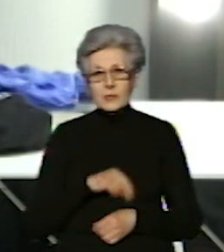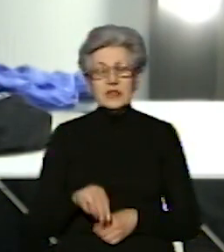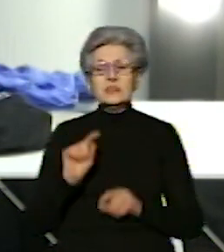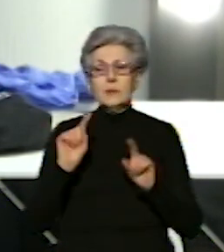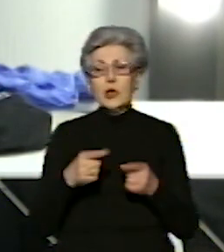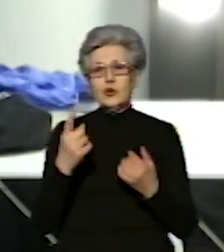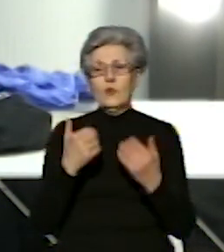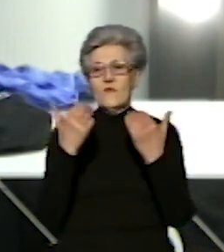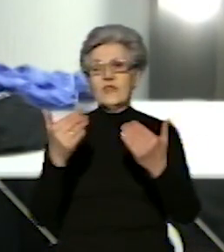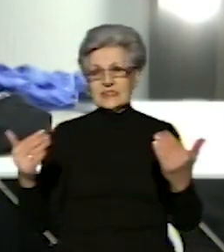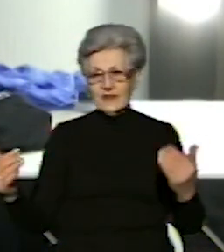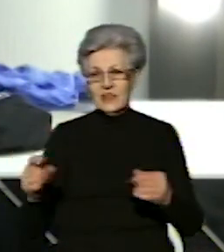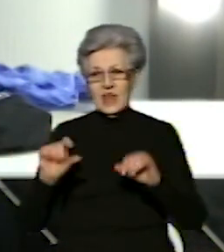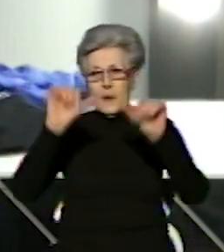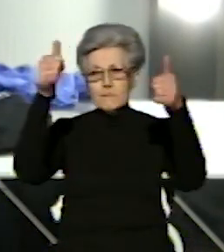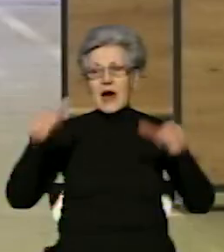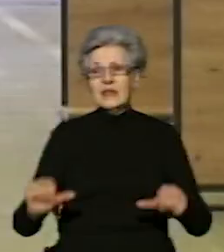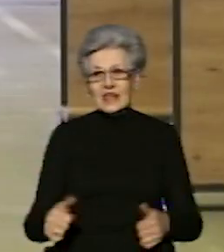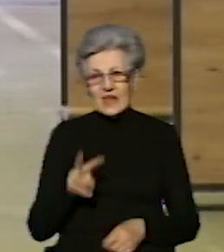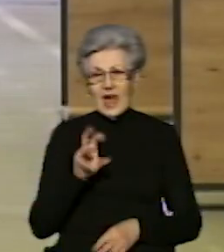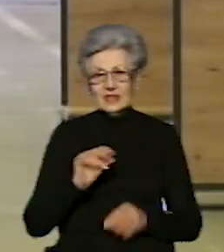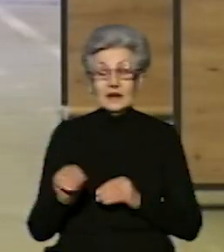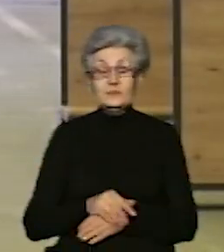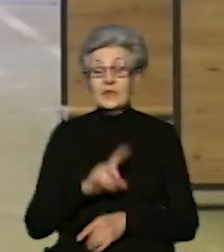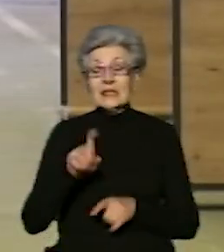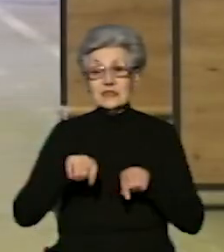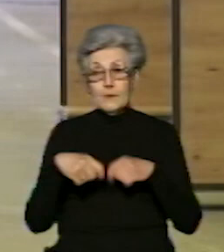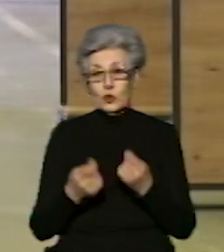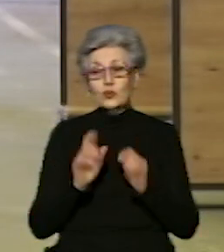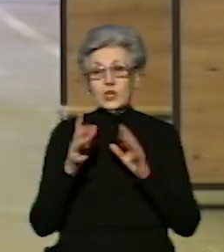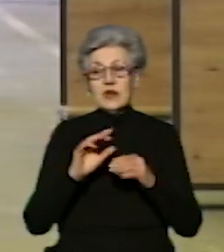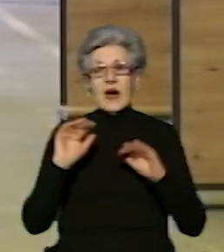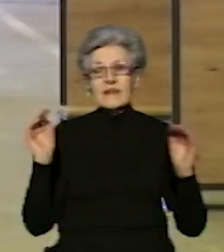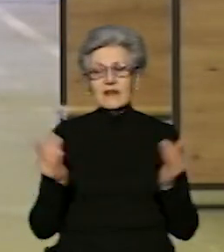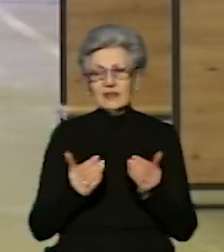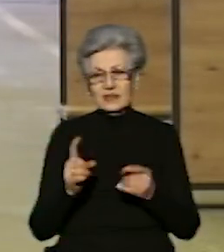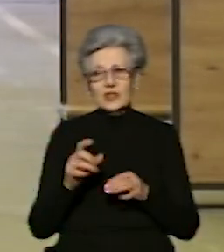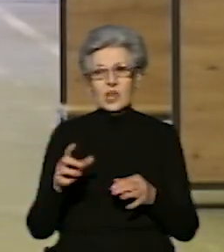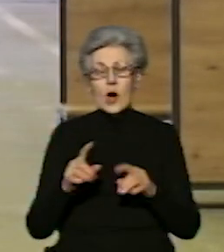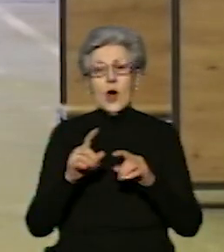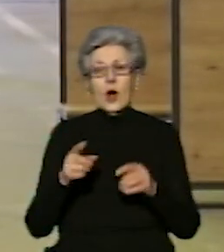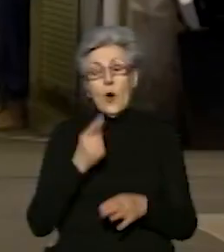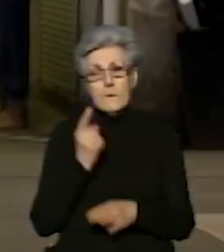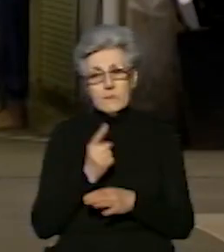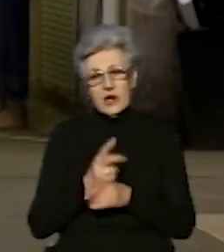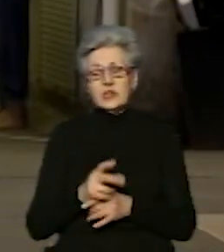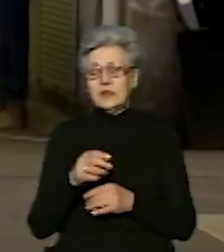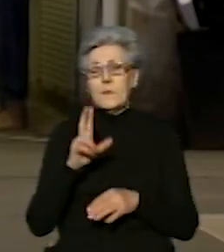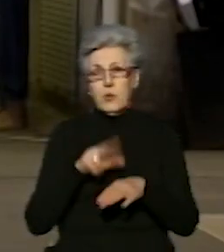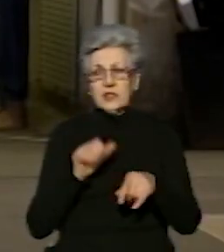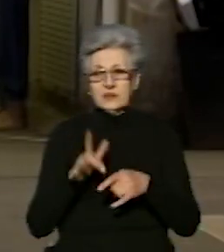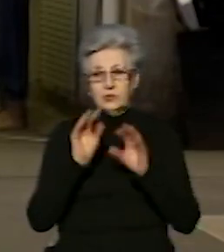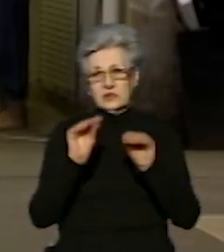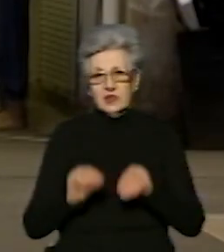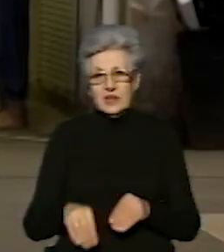виставили? Я не можу їх тримати. За порушення карантинних обмежень поліція складатиме адмінпротоколи, сказав начальник